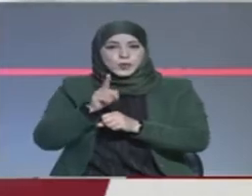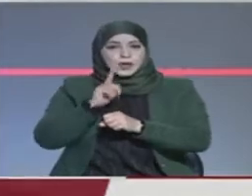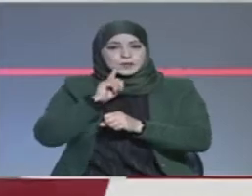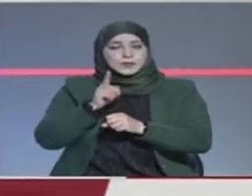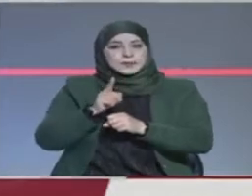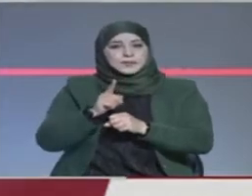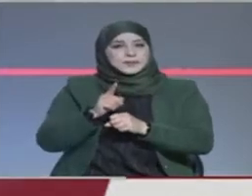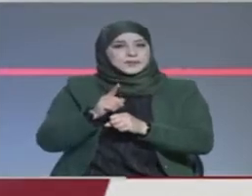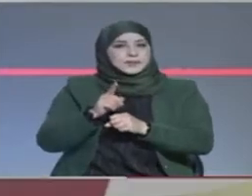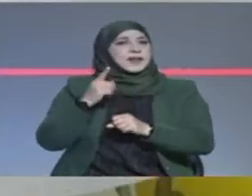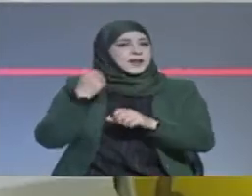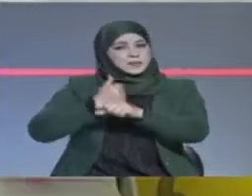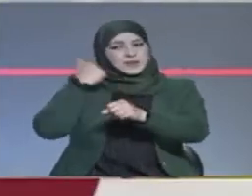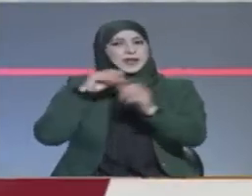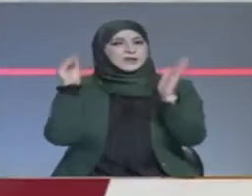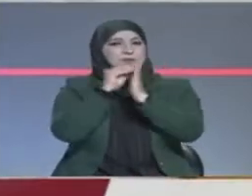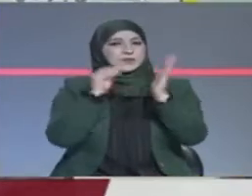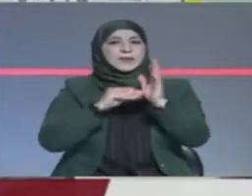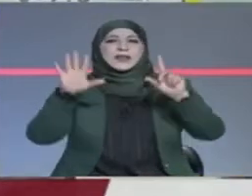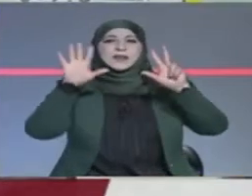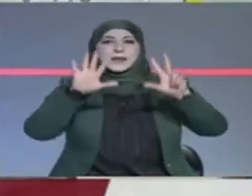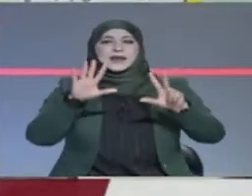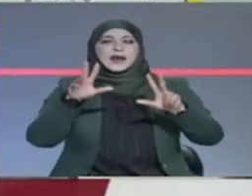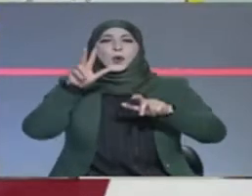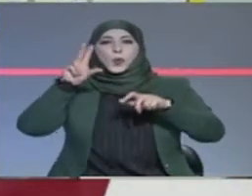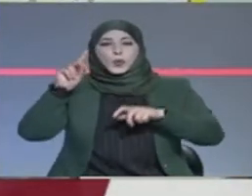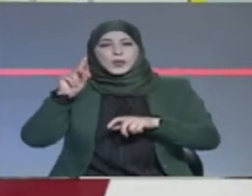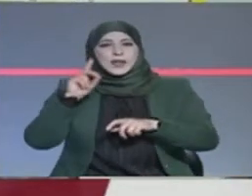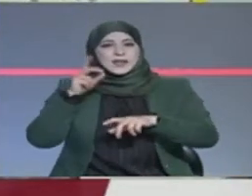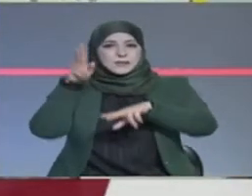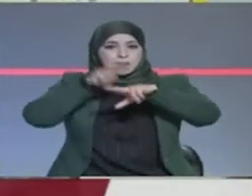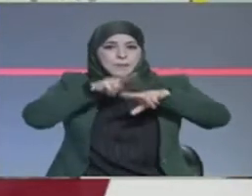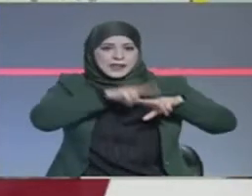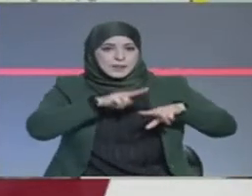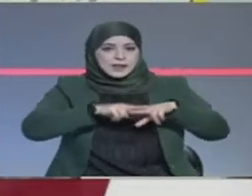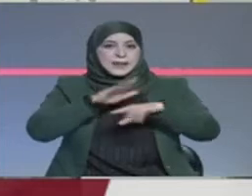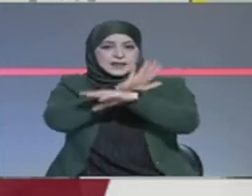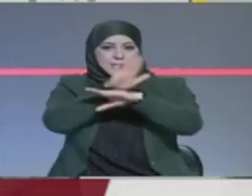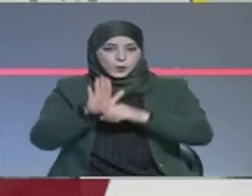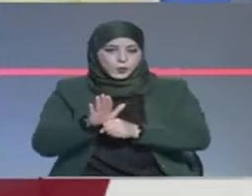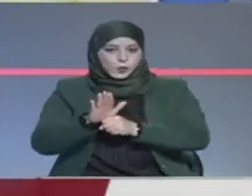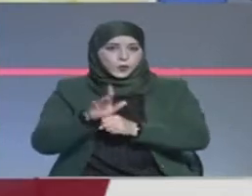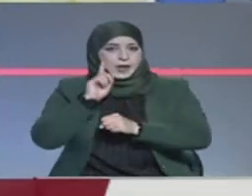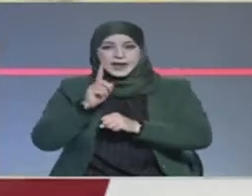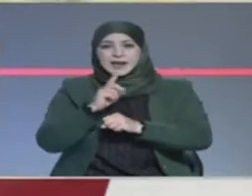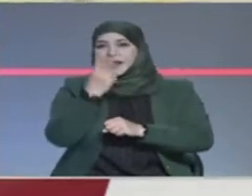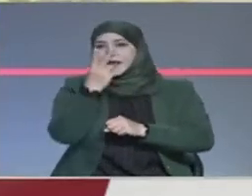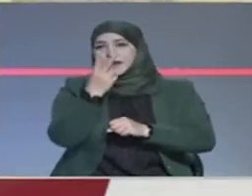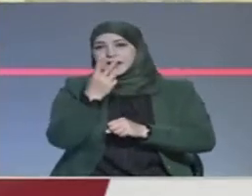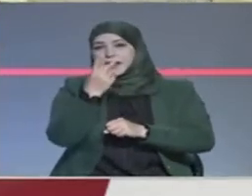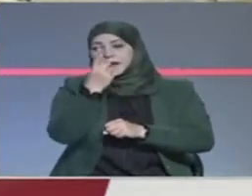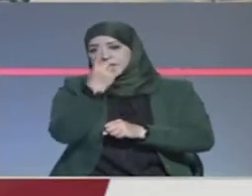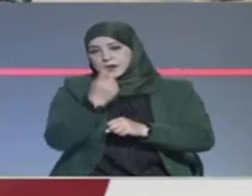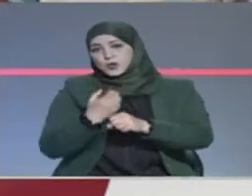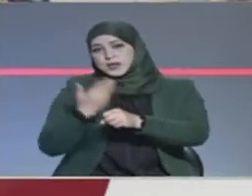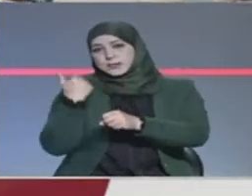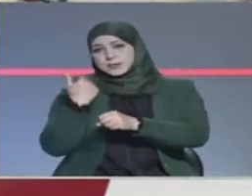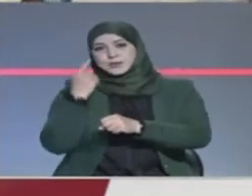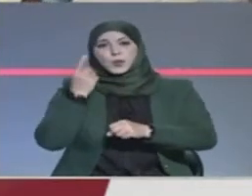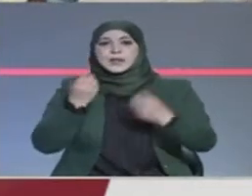مساء أمس عن تسجيل ثمان وثلاثين وفاة جديدة جرأ فيروس كورونا خلال الأربع والعشرين ساعة الماضية